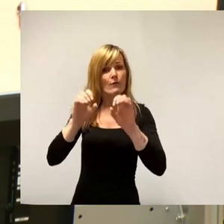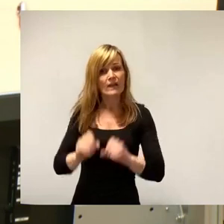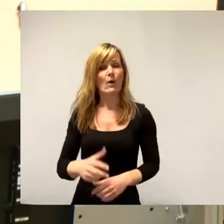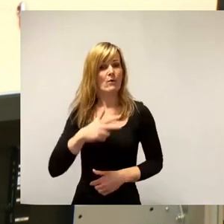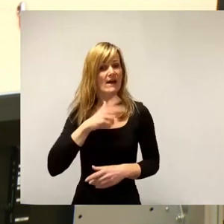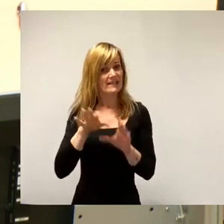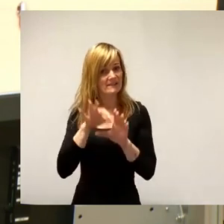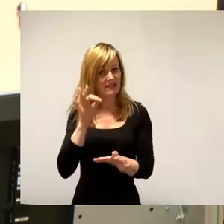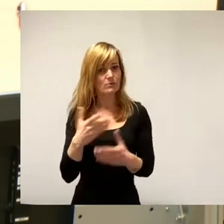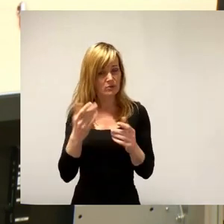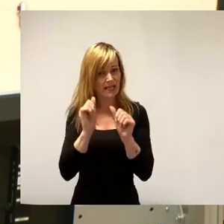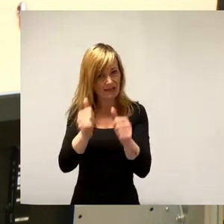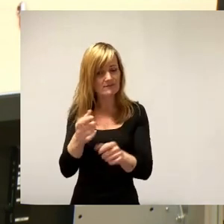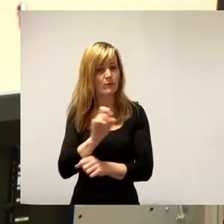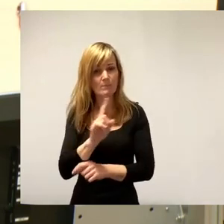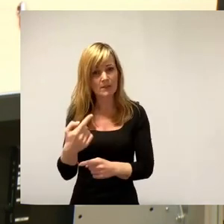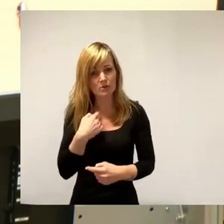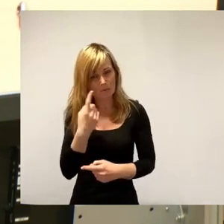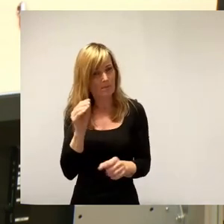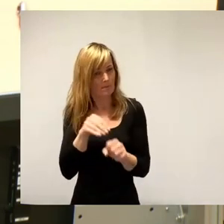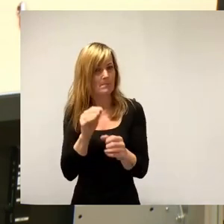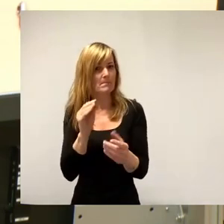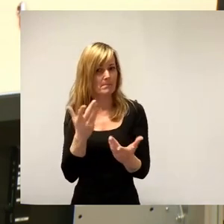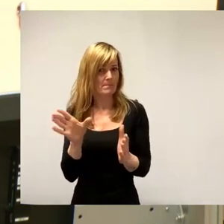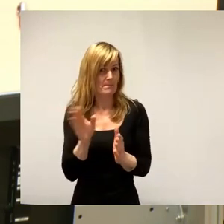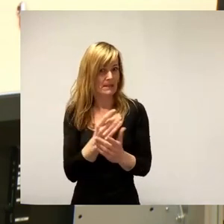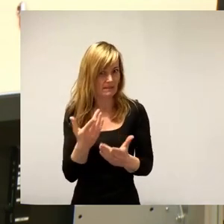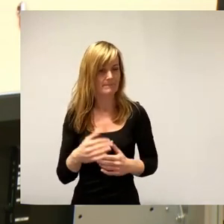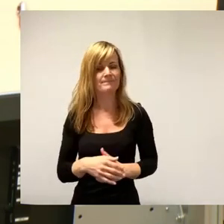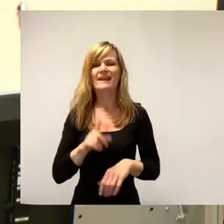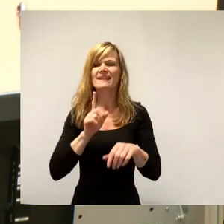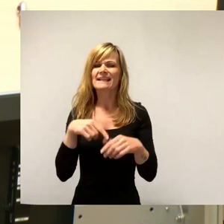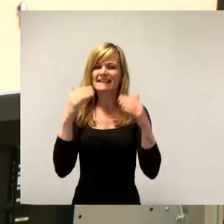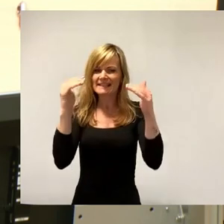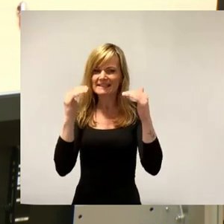da gar keine Spielverderber sein. Dann ein Zeitplan, möchte die CDU wissen.